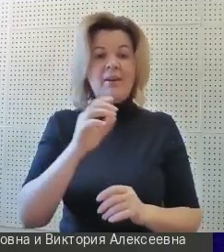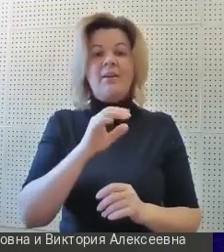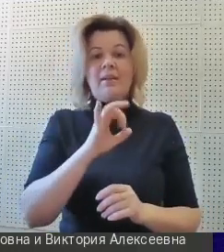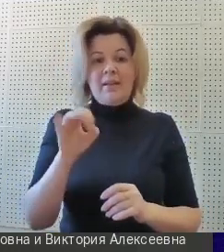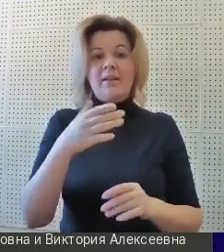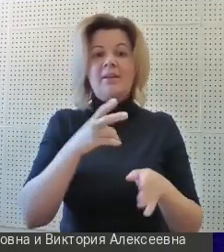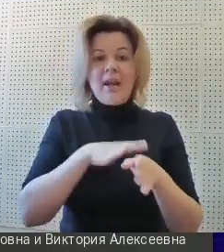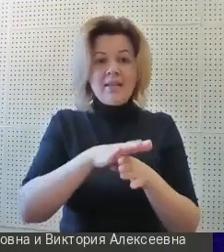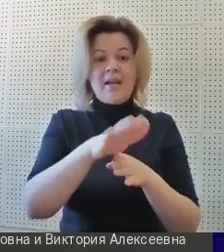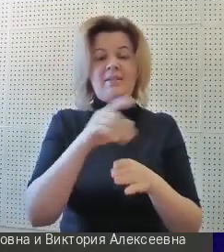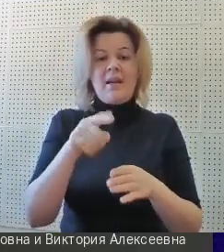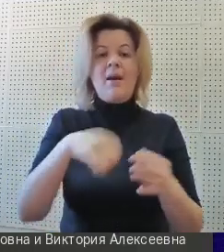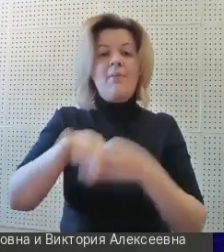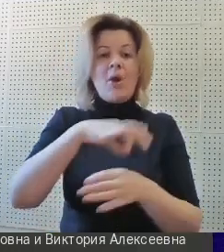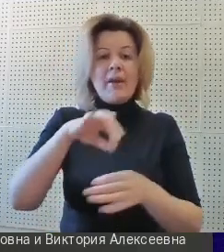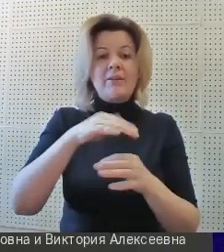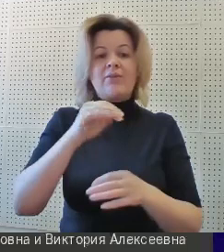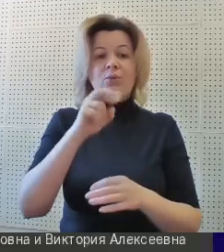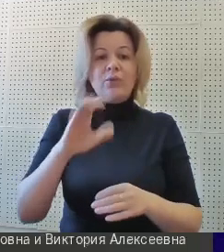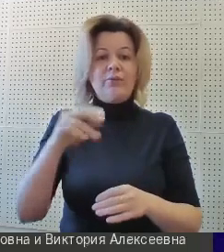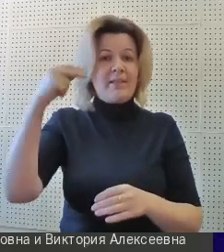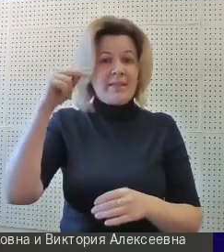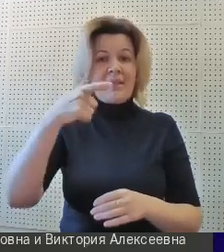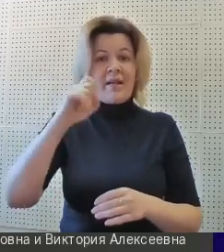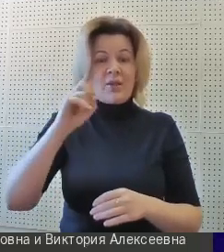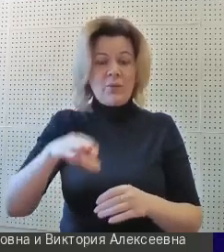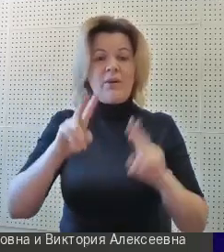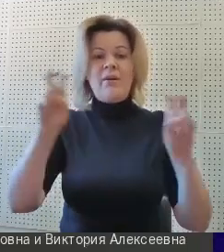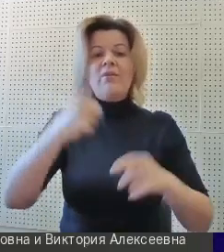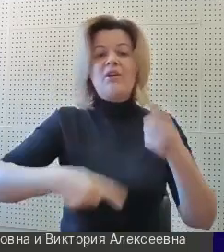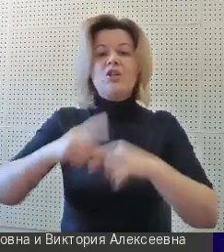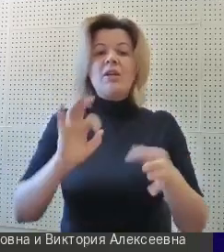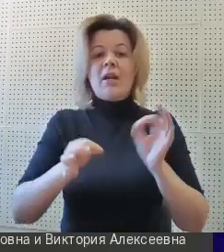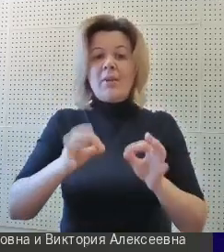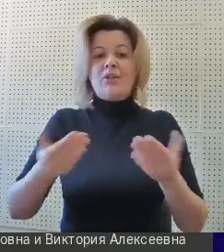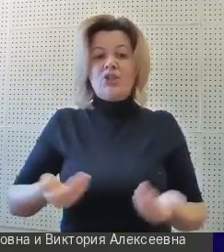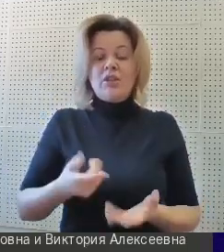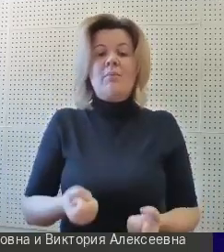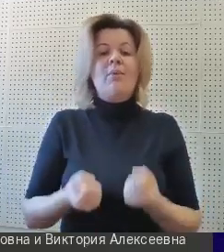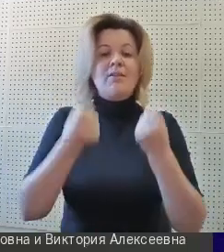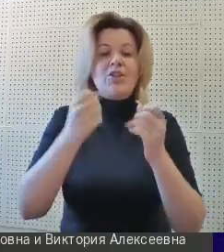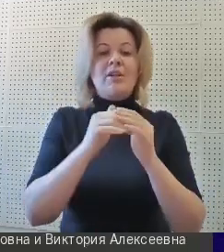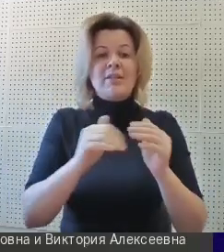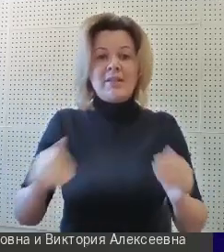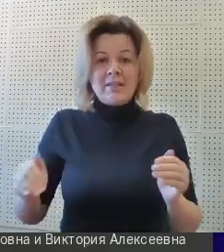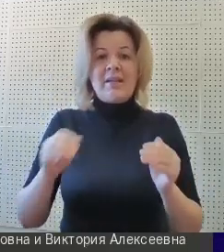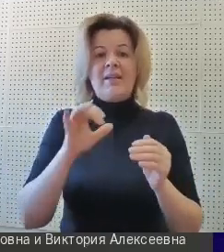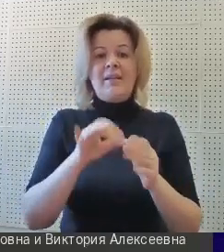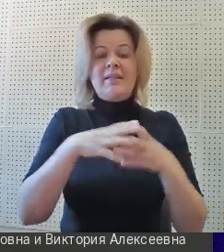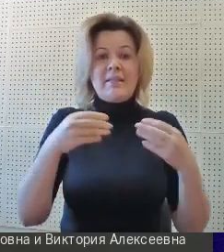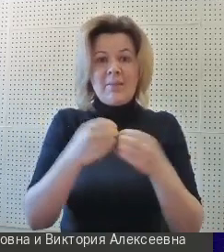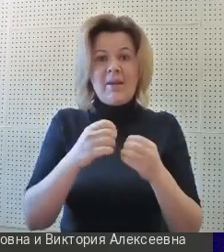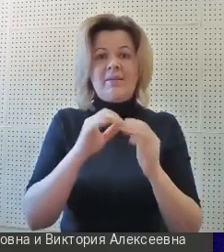«Перспектива». И в рамках реализации проекта Фонда президентских грантов «Возвращение к нормальной жизни» в поддержке детей с инвалидностью